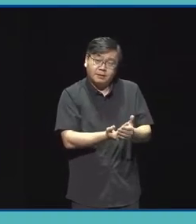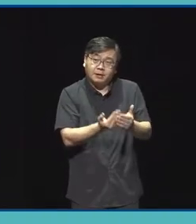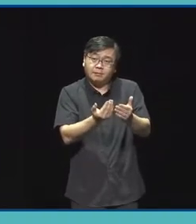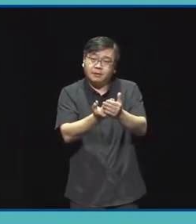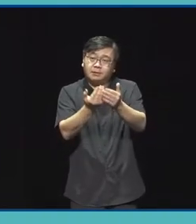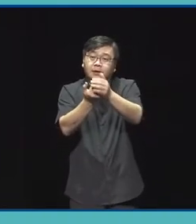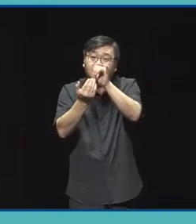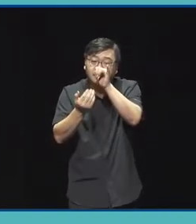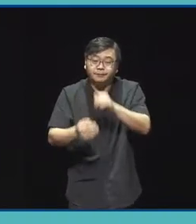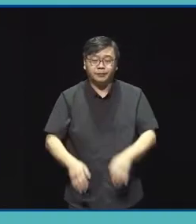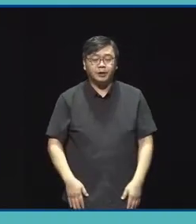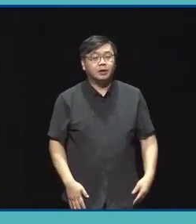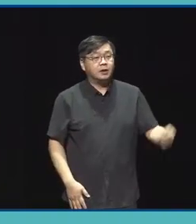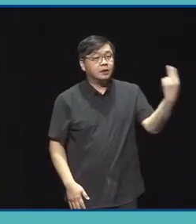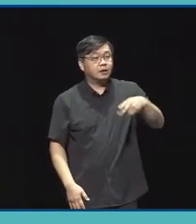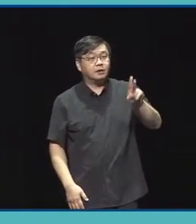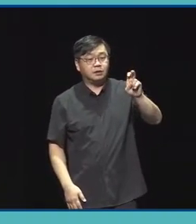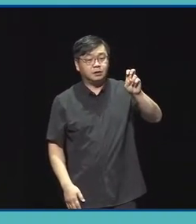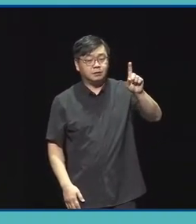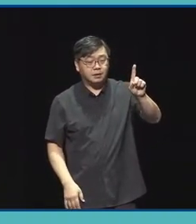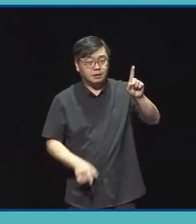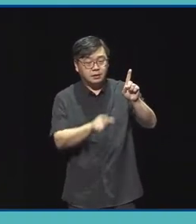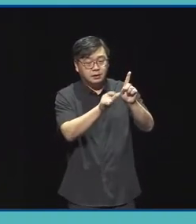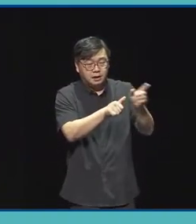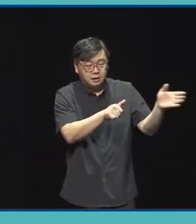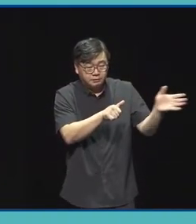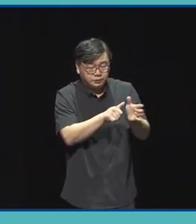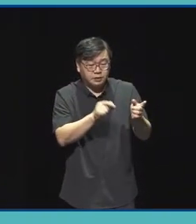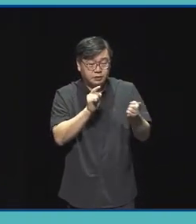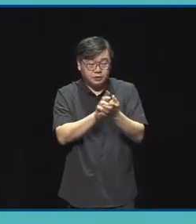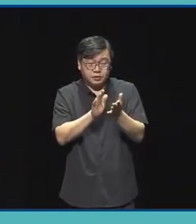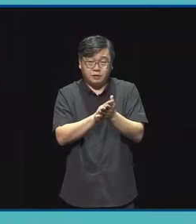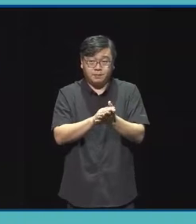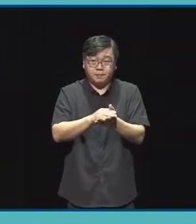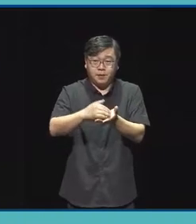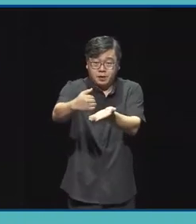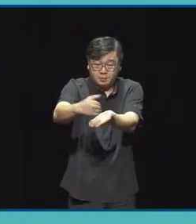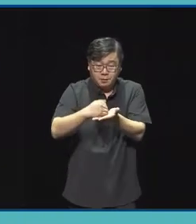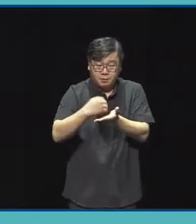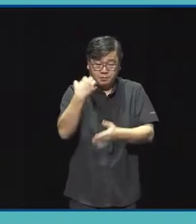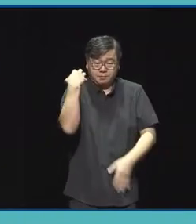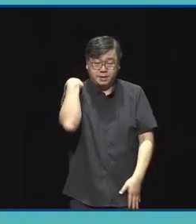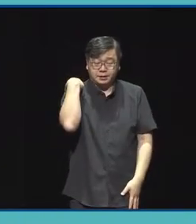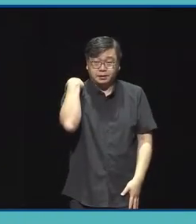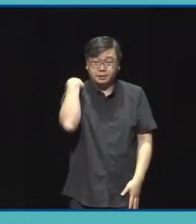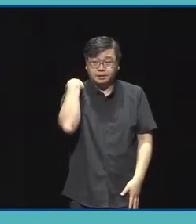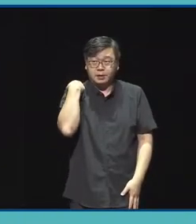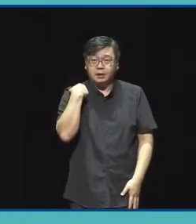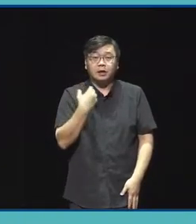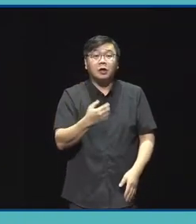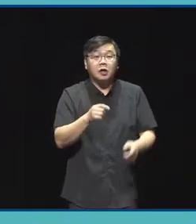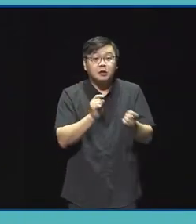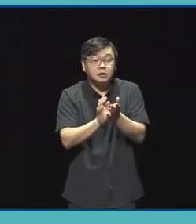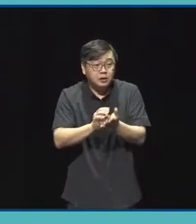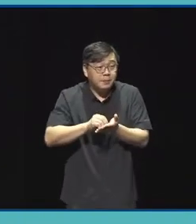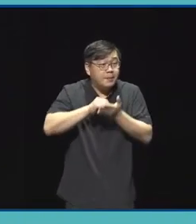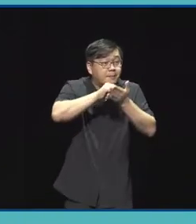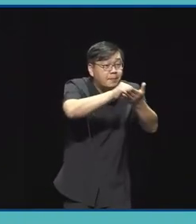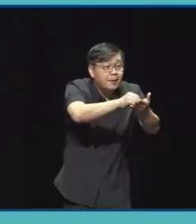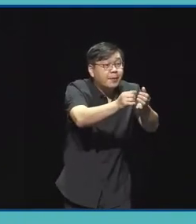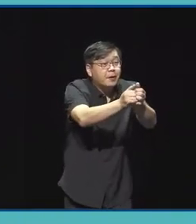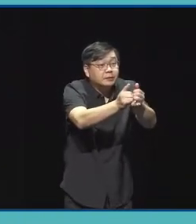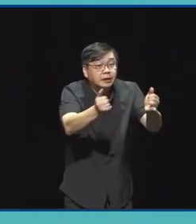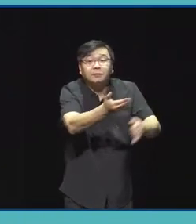21년부터 예술위원회에서 직접 공모를 시작하였는데요 이 사업에 현장에서 많은 참여를 해주신 부분에 대해서 매우